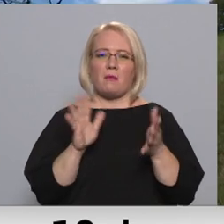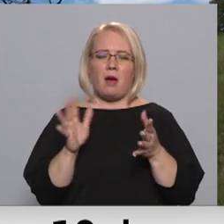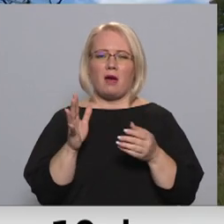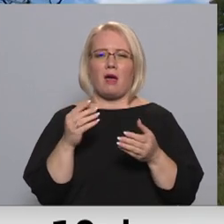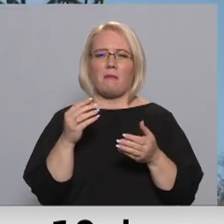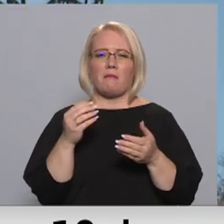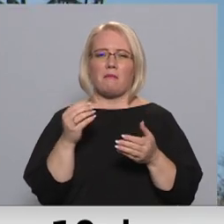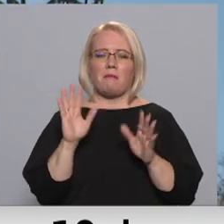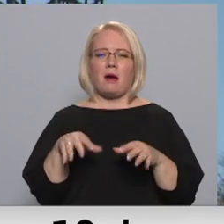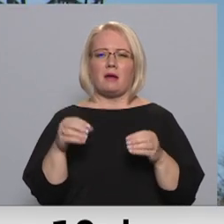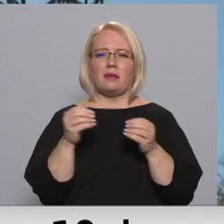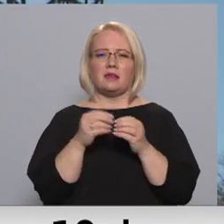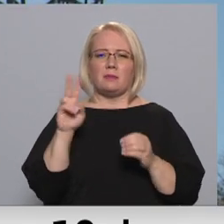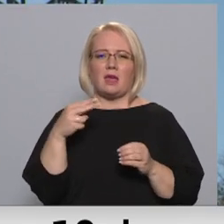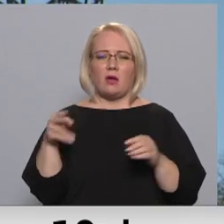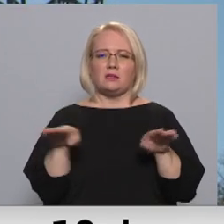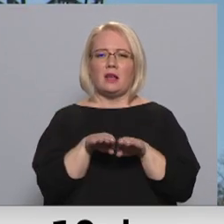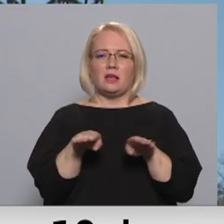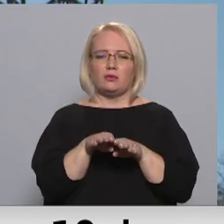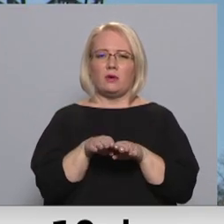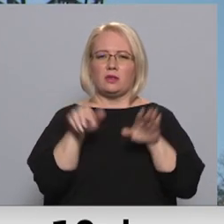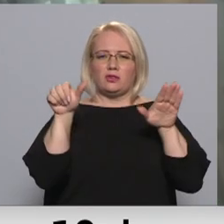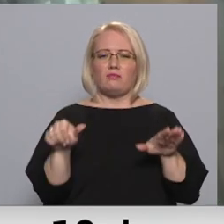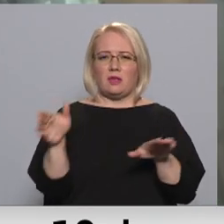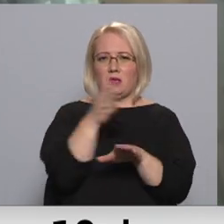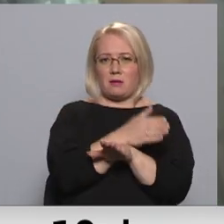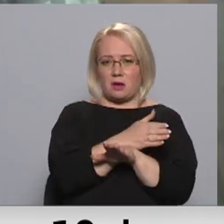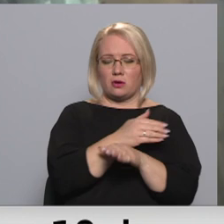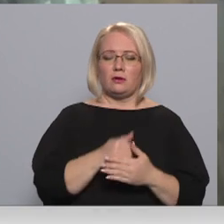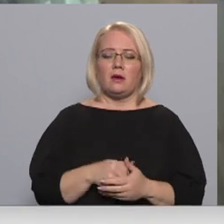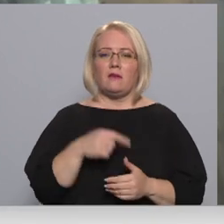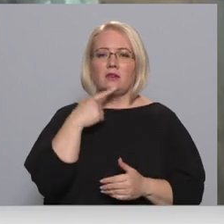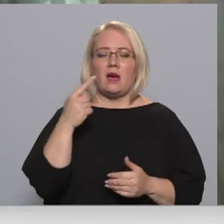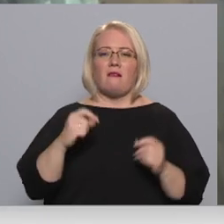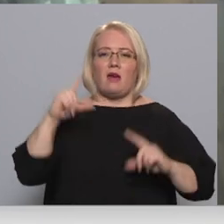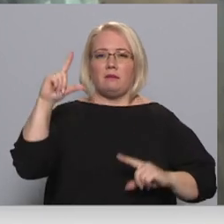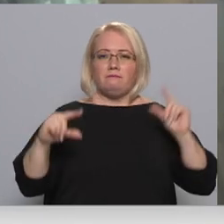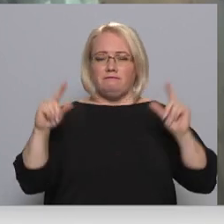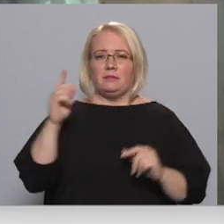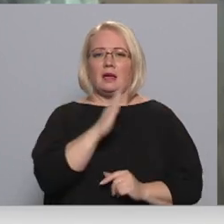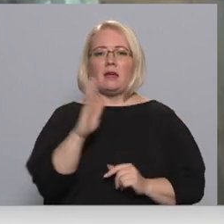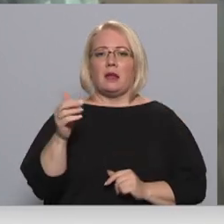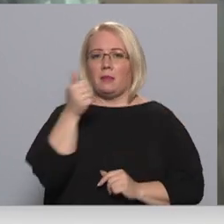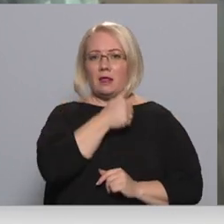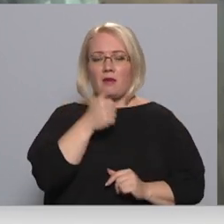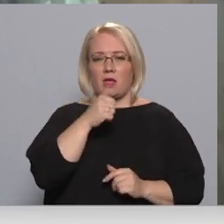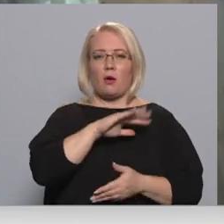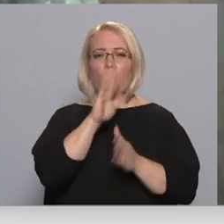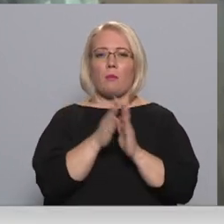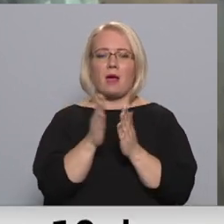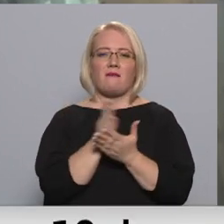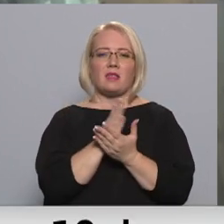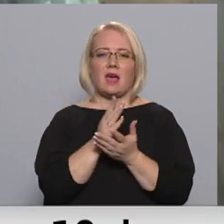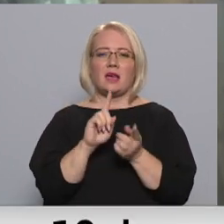eiro, salīdzinot ar kādu pirmo pusi. Vairāk, mazliet mazāk, kā kur tam individuāli, bet savurmērā tā arī ir tā vidējā